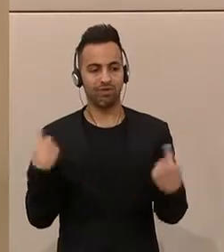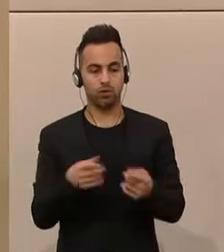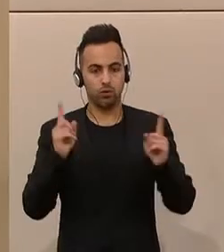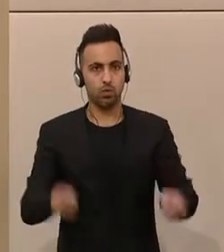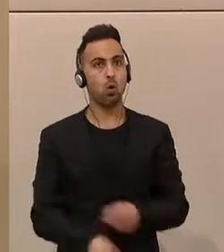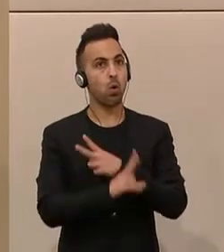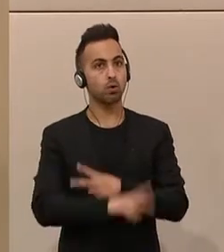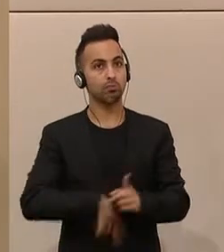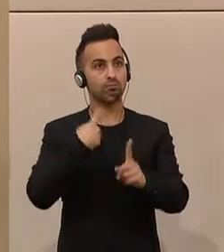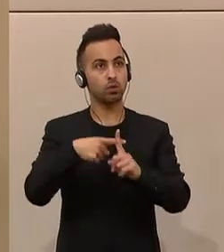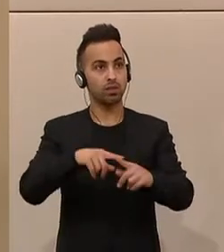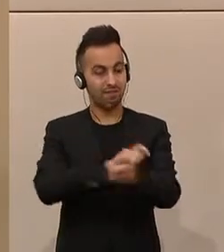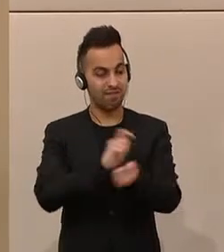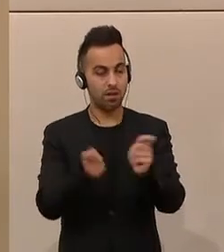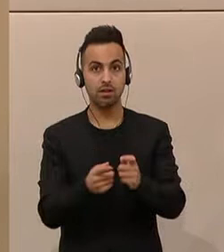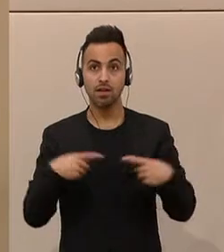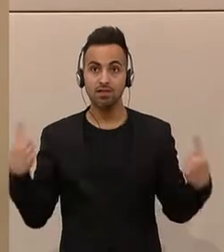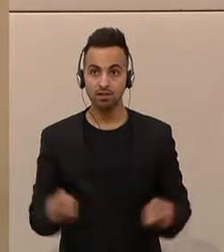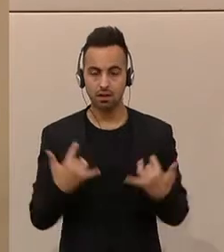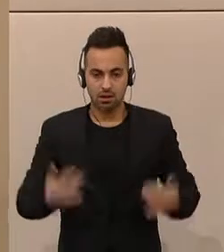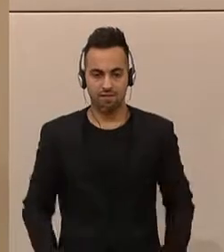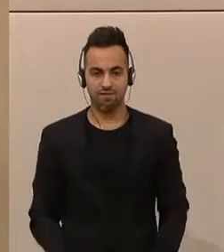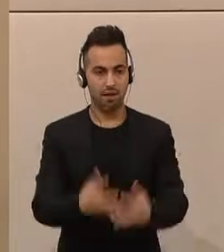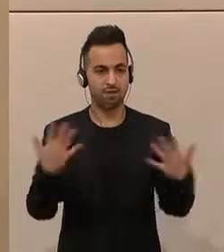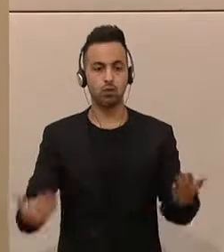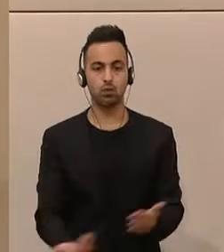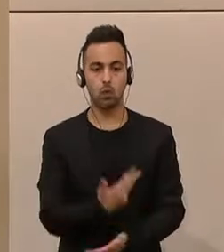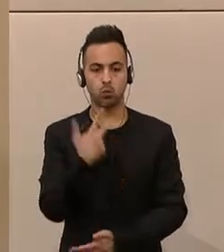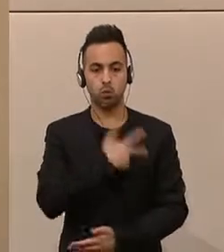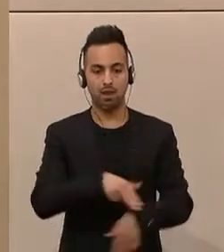gemeinsam den Weg der neuen sozialen Gerechtigkeit. Herzlichen Dank.